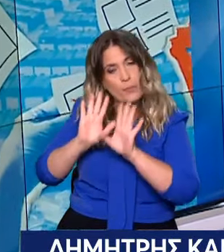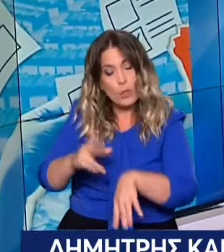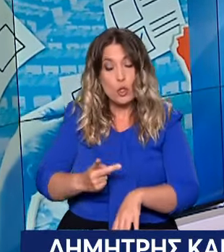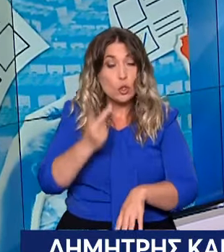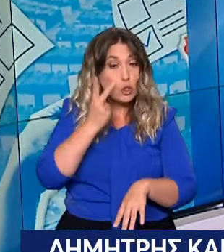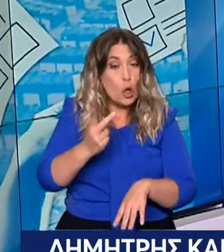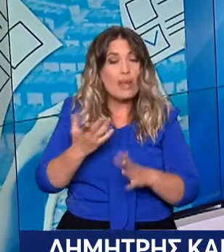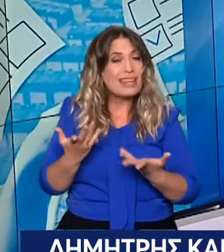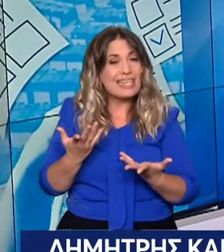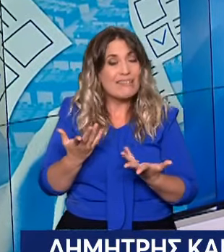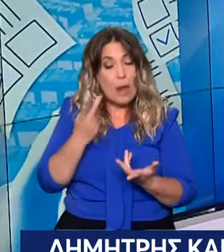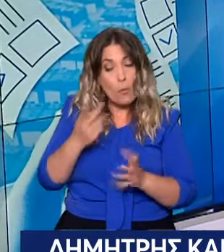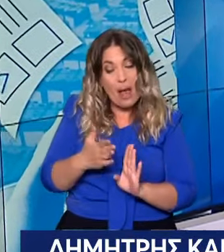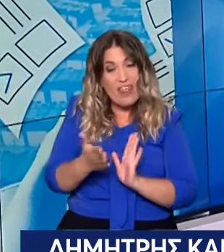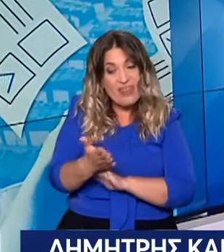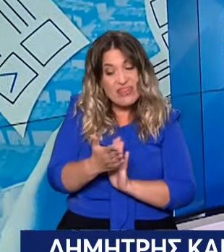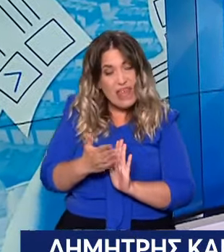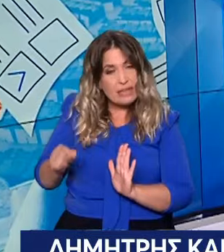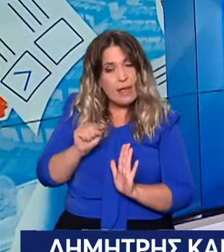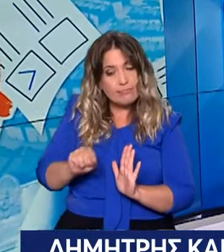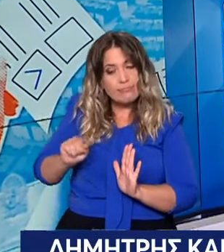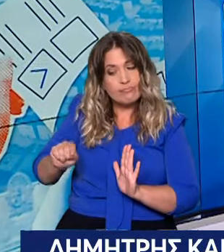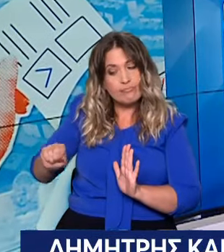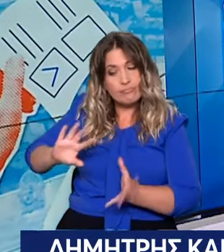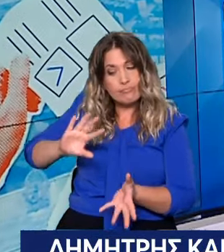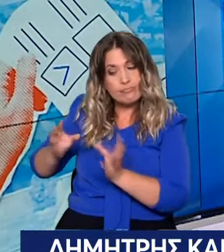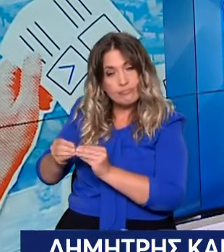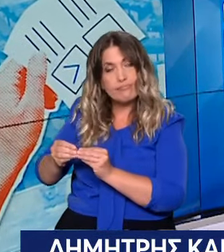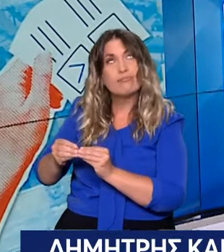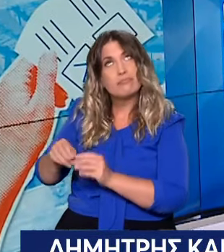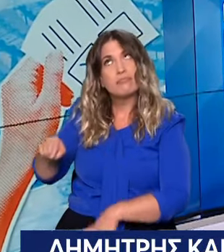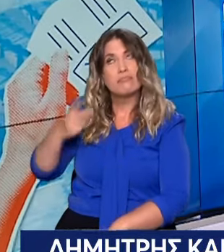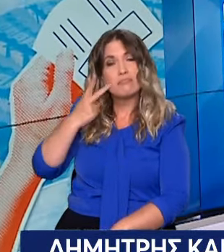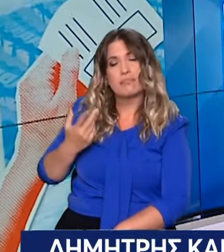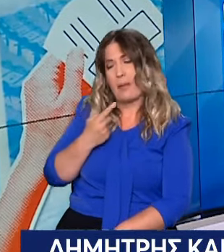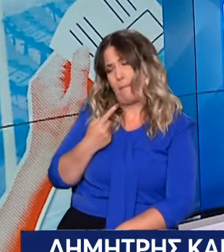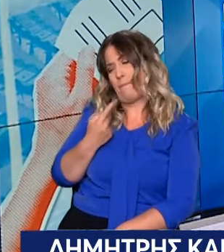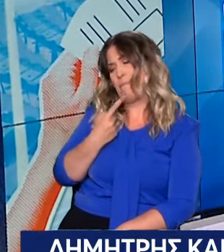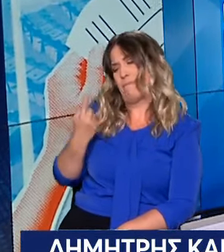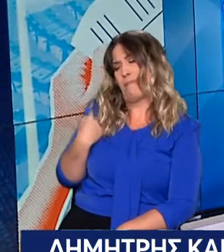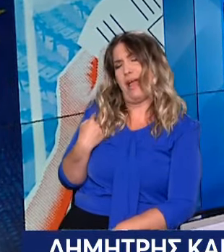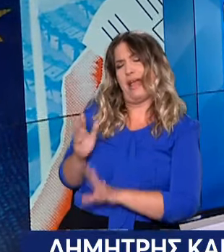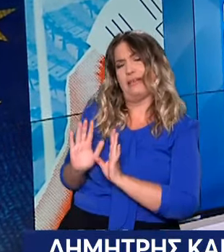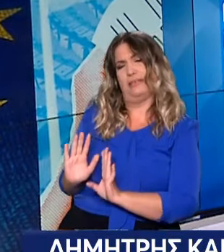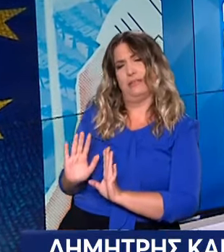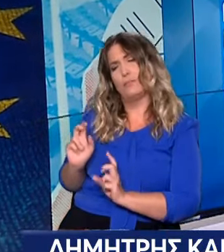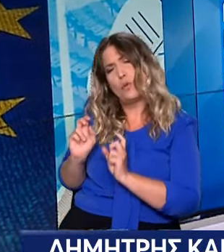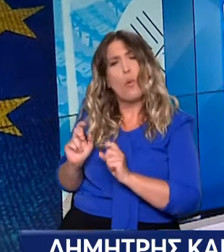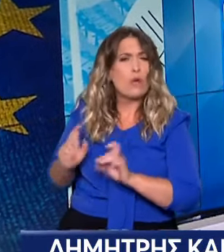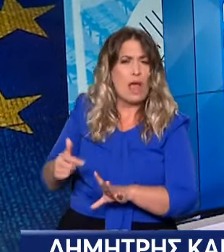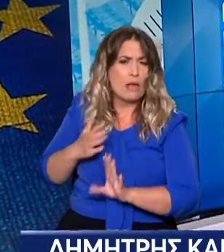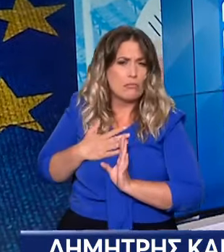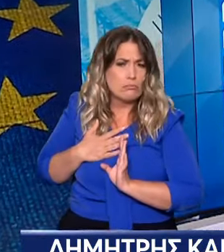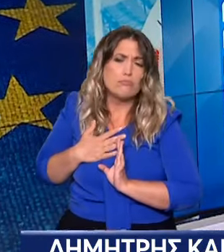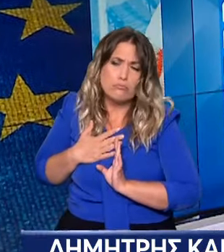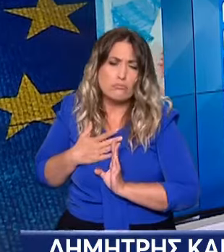δεξιά μας είναι το ίδιο λίγο πολύ με αυτό που πήρε το 2023 χωρίς να υποτιμώ το γεγονός ότι θα υπήρξαν